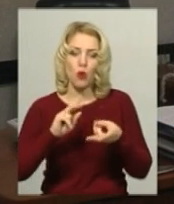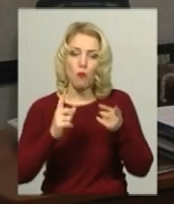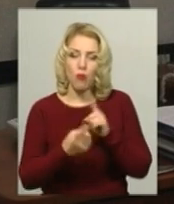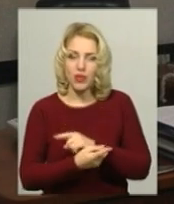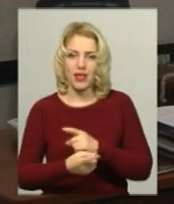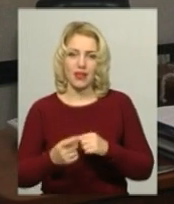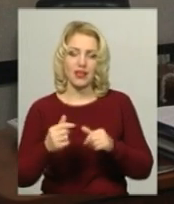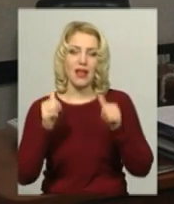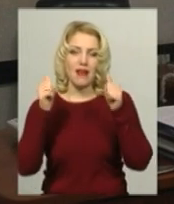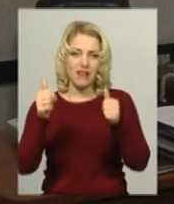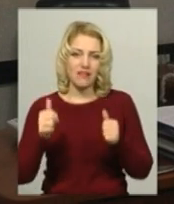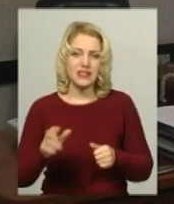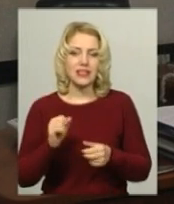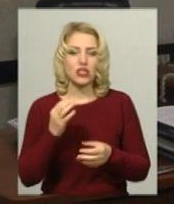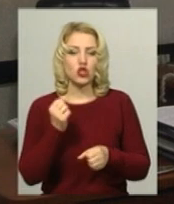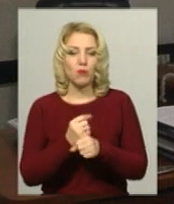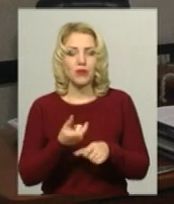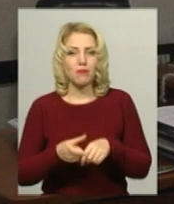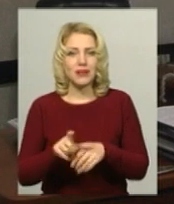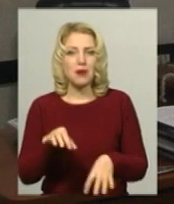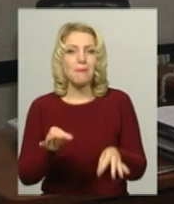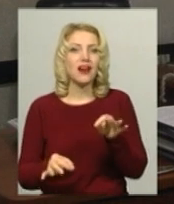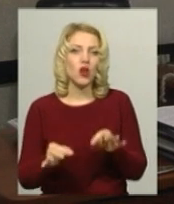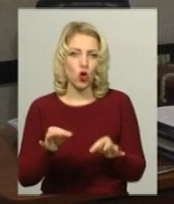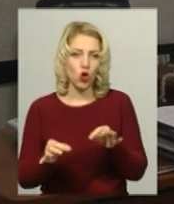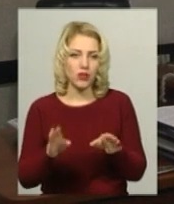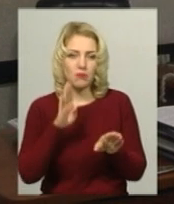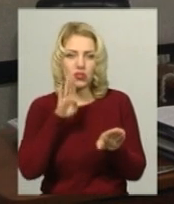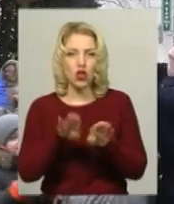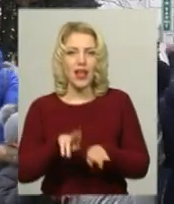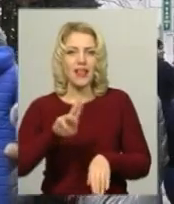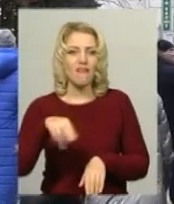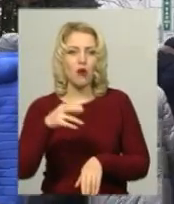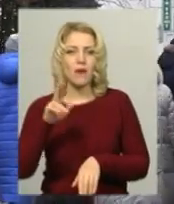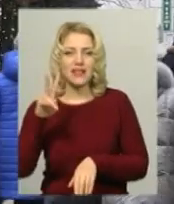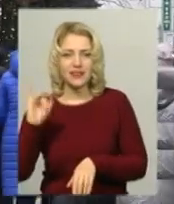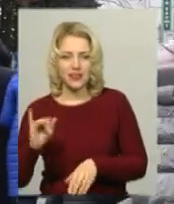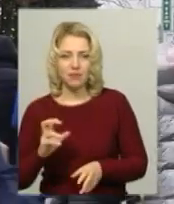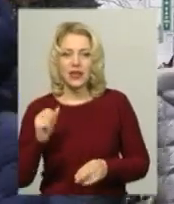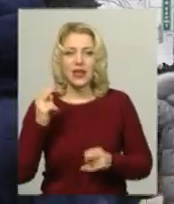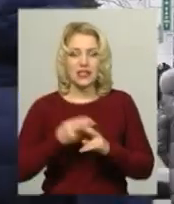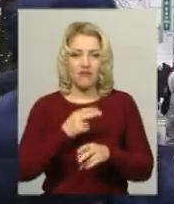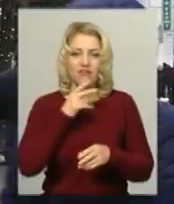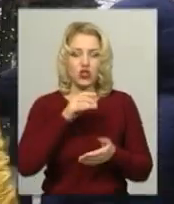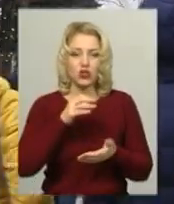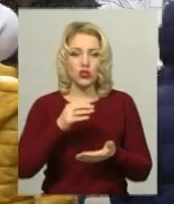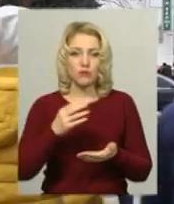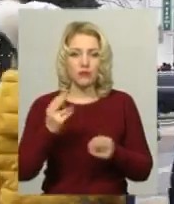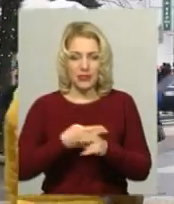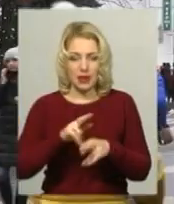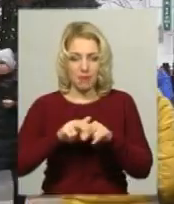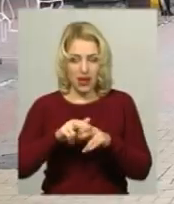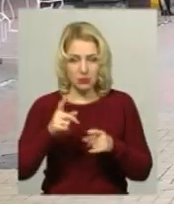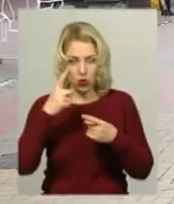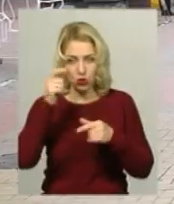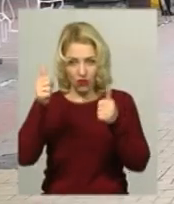їх більш природніми, більш такими, що схожі на європейські. За відсутність погодженого паспорту вивіски можуть дати